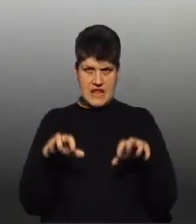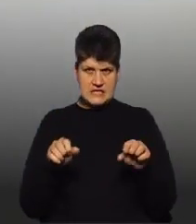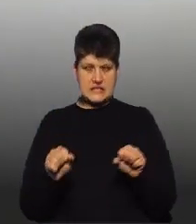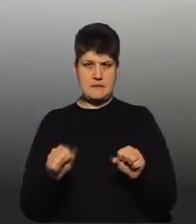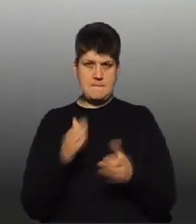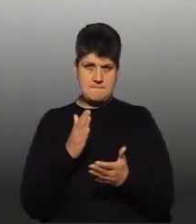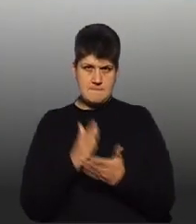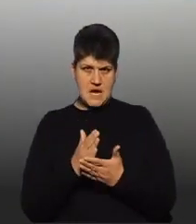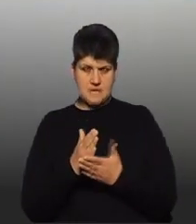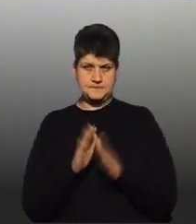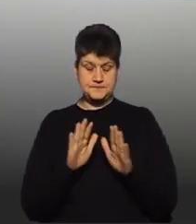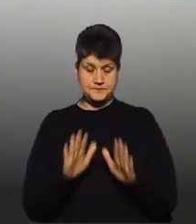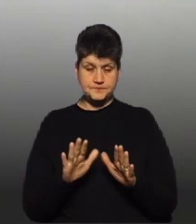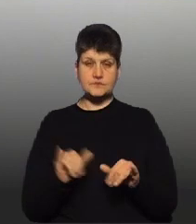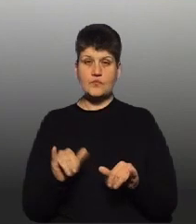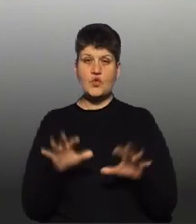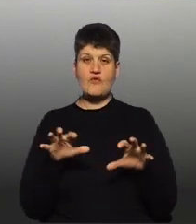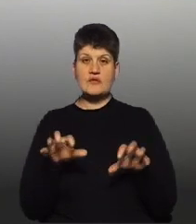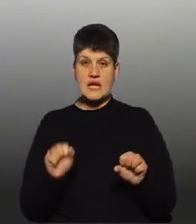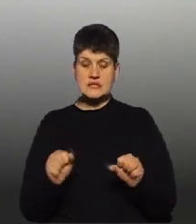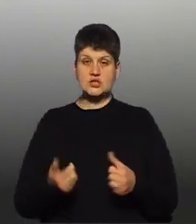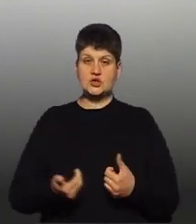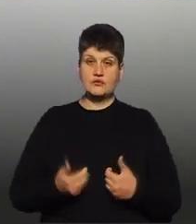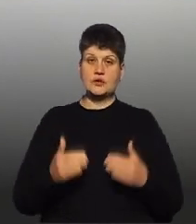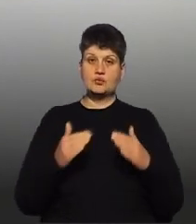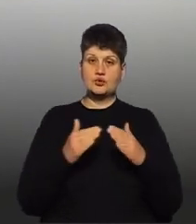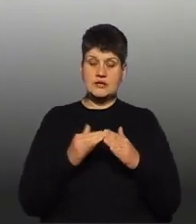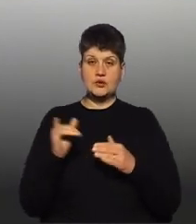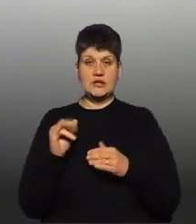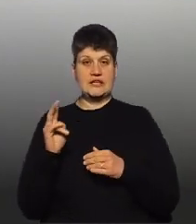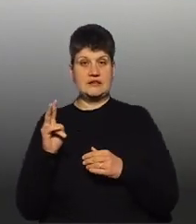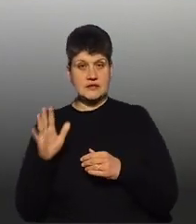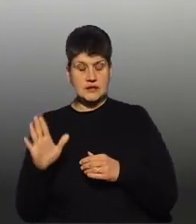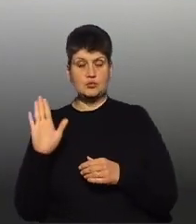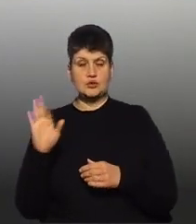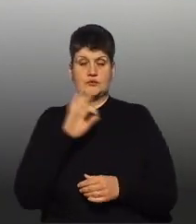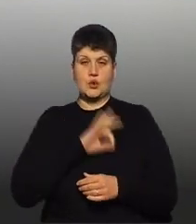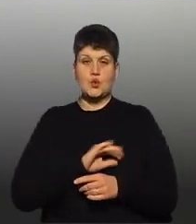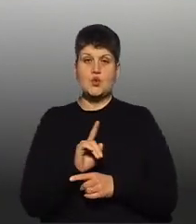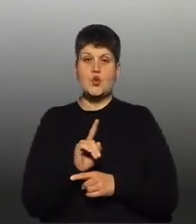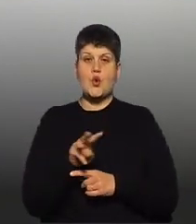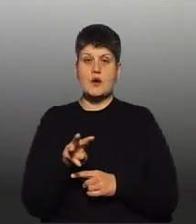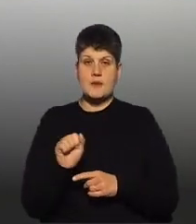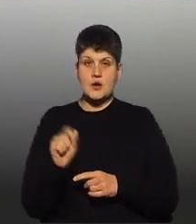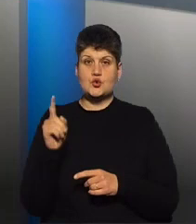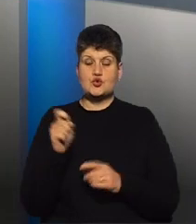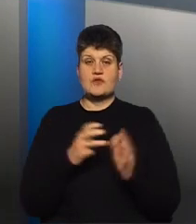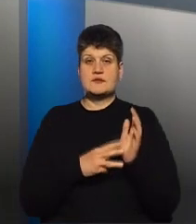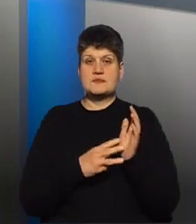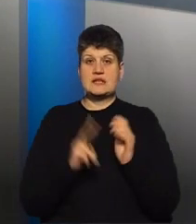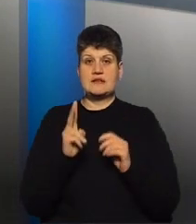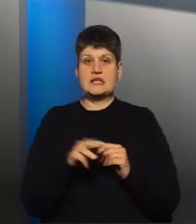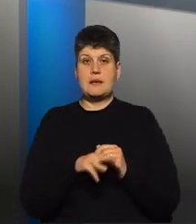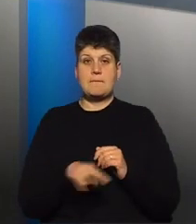У власності і житловий будинок, і квартиру, то буде застосована норма у 180 квадратних метрів. Хочу